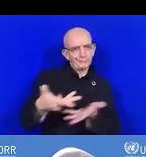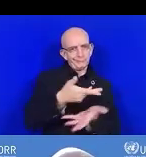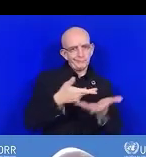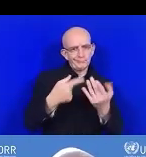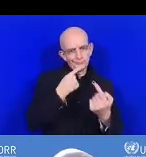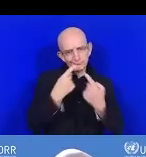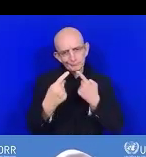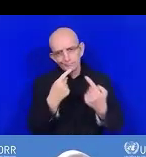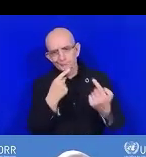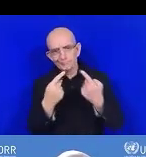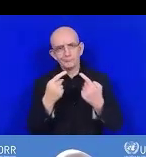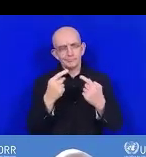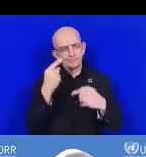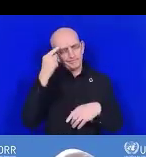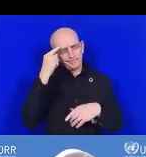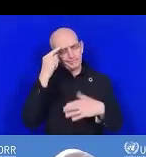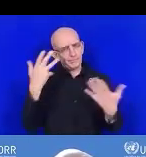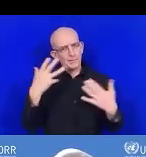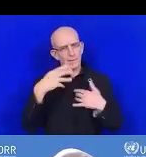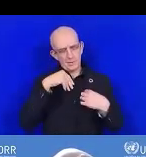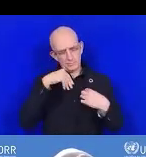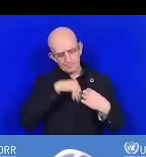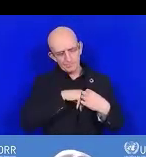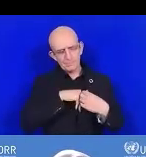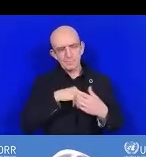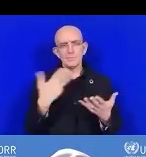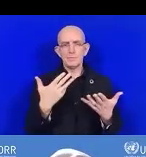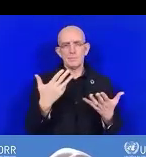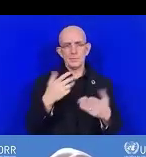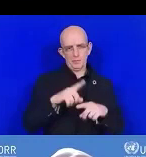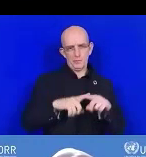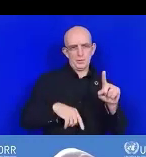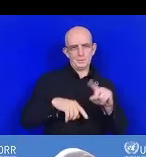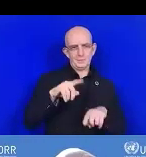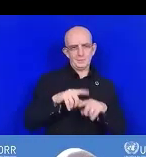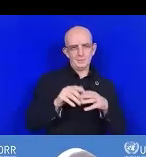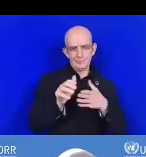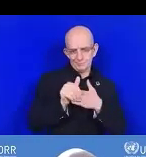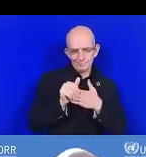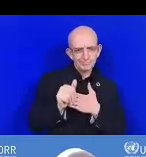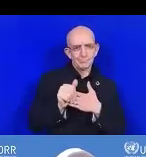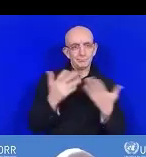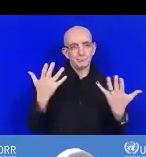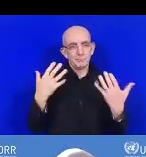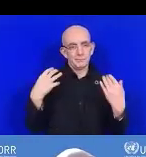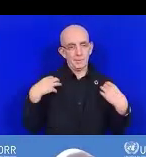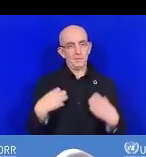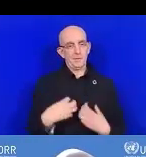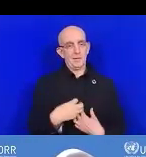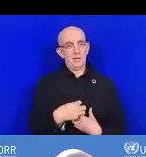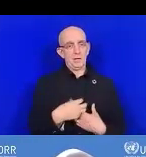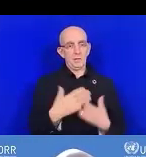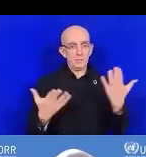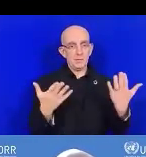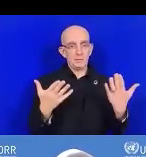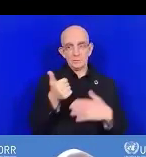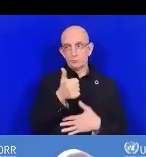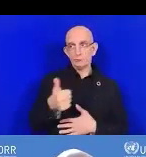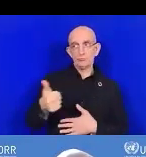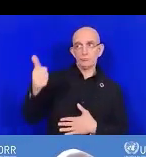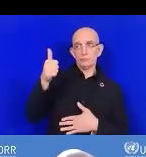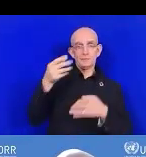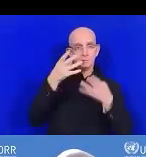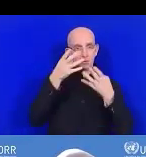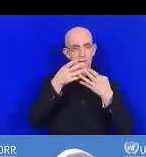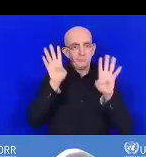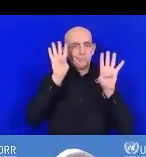le maire, le gouvernement national, peu importe, nous devons l'engagement politique du gouvernement.